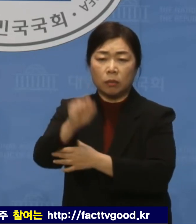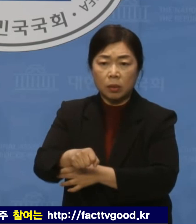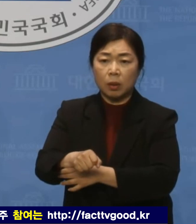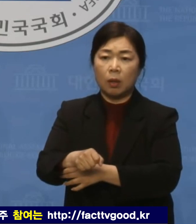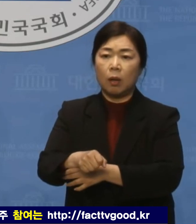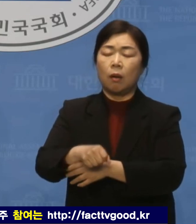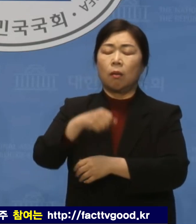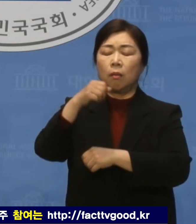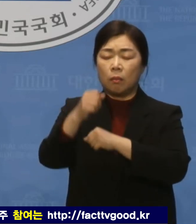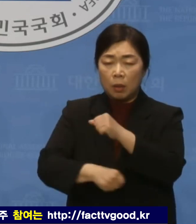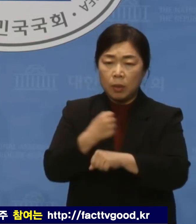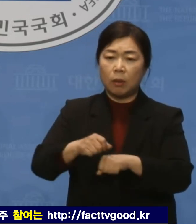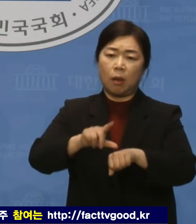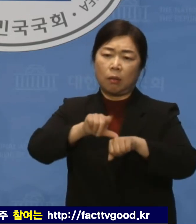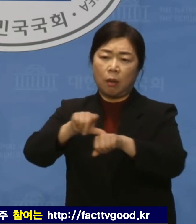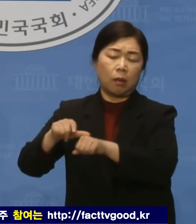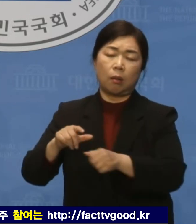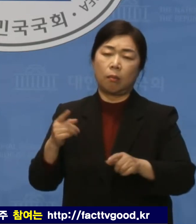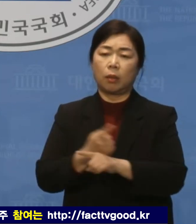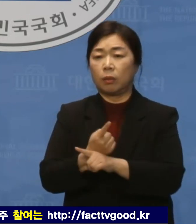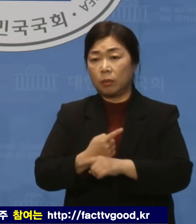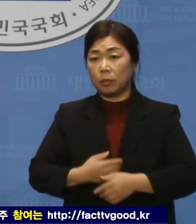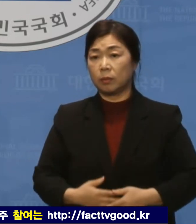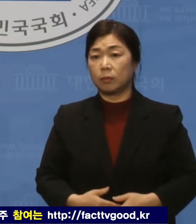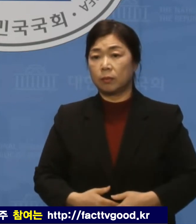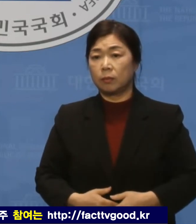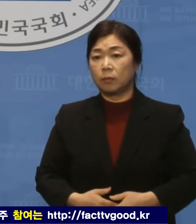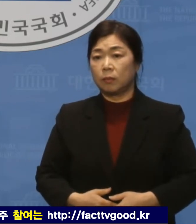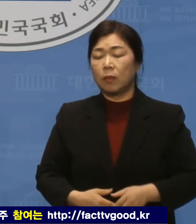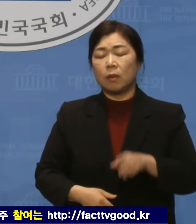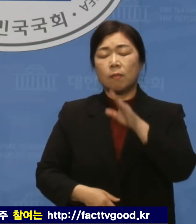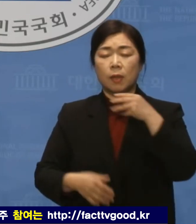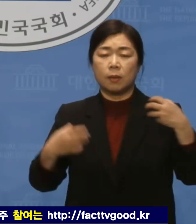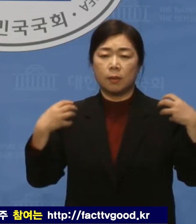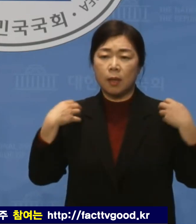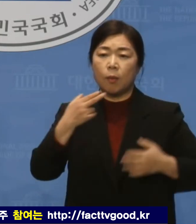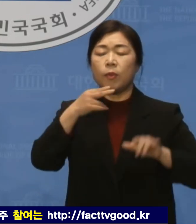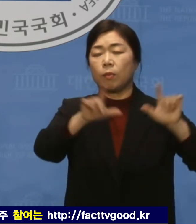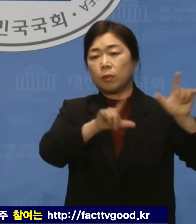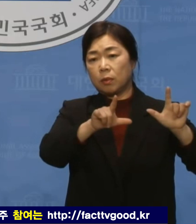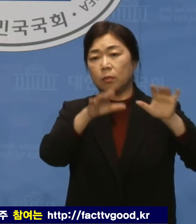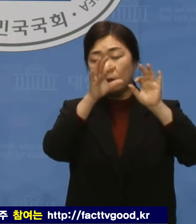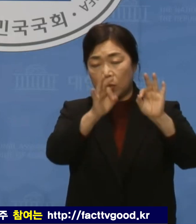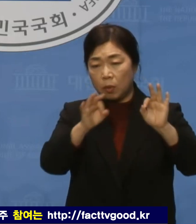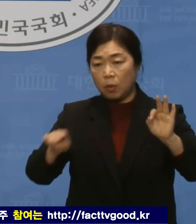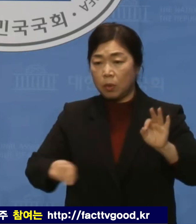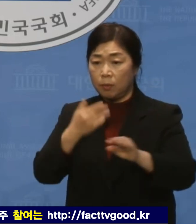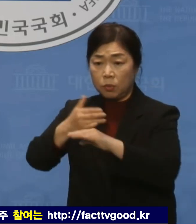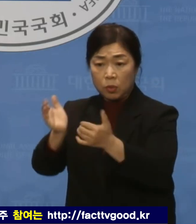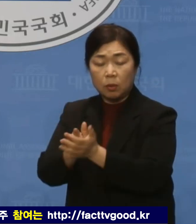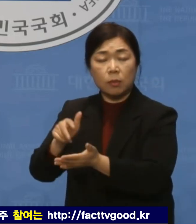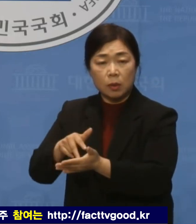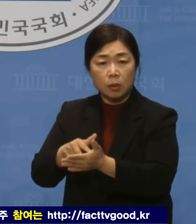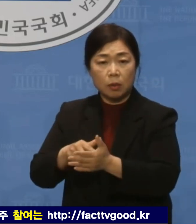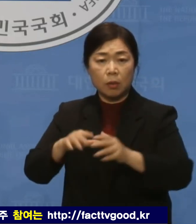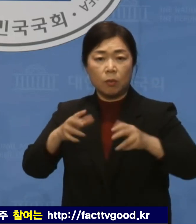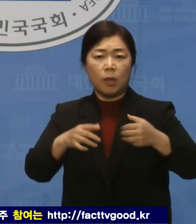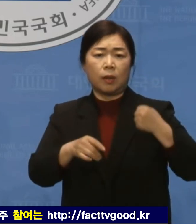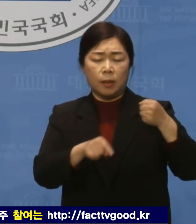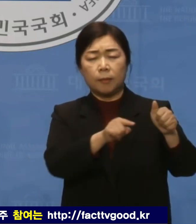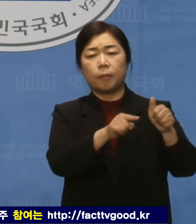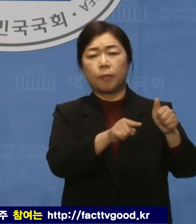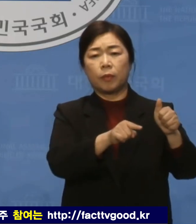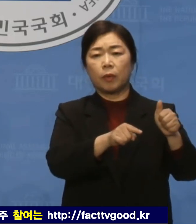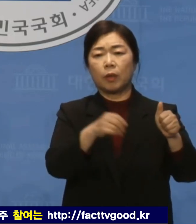없었습니다. 더불어민주당은 무책임한 윤석열 정부와 국민의힘을 대신해서 탈